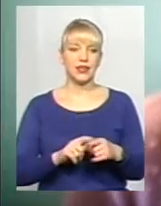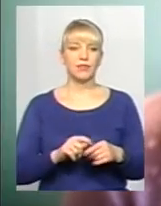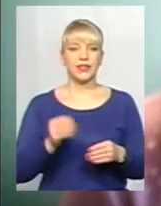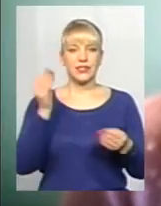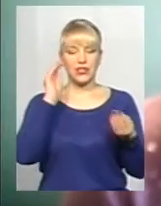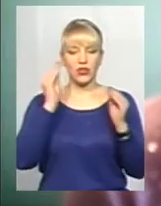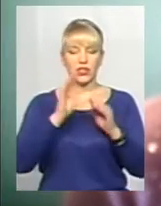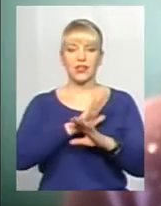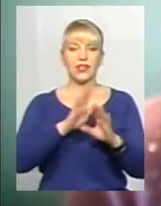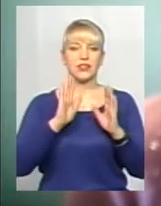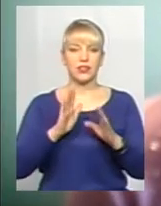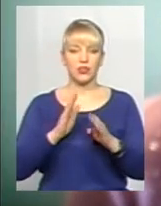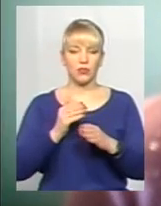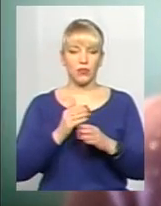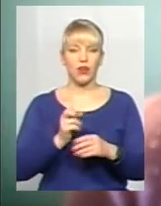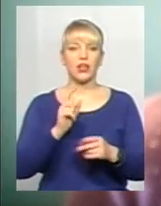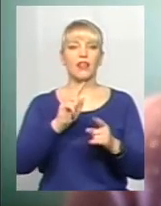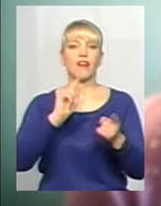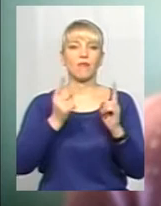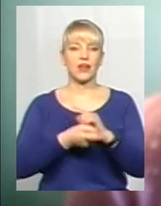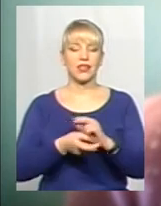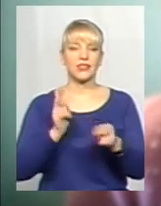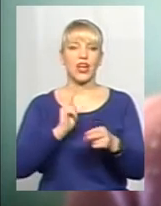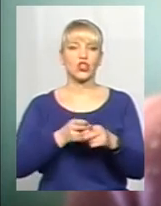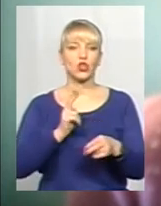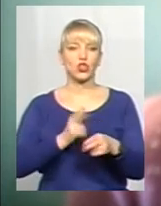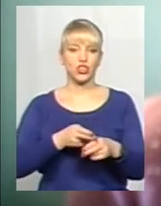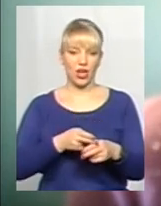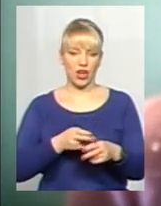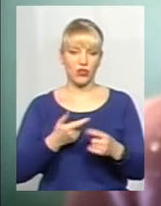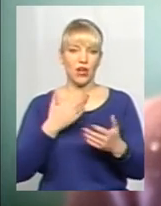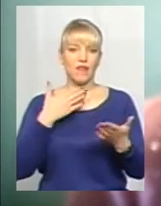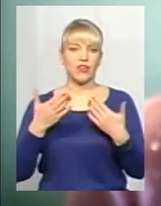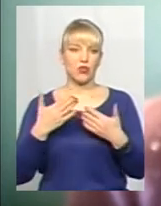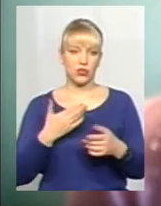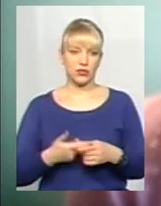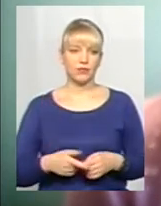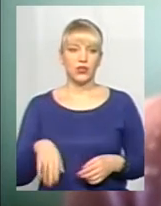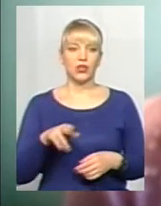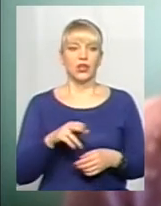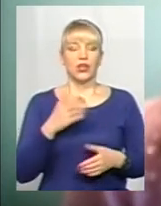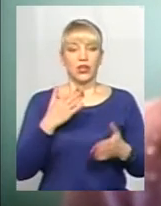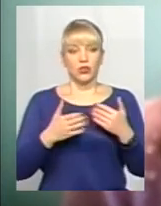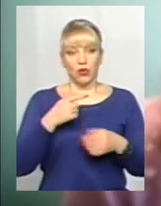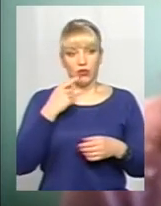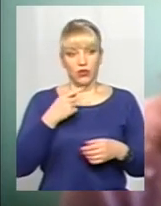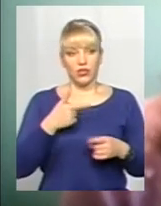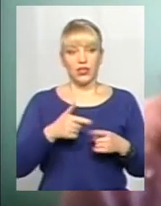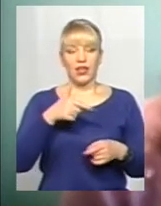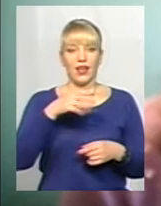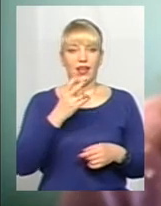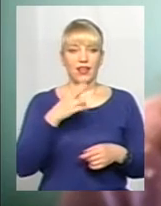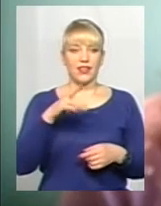зашкоджають розвитку. Зокрема, сюди ми вносимо і гендерні стереотипи. Якщо говорити про ці гендерні